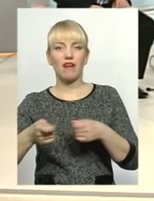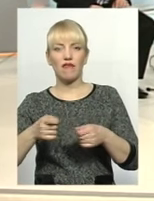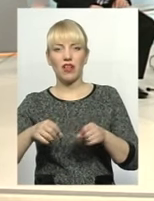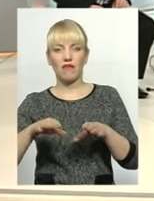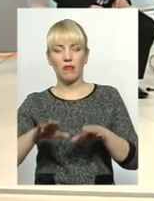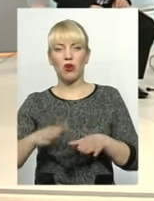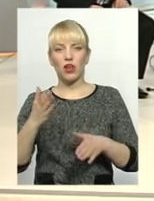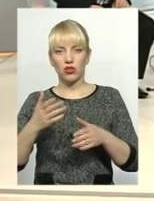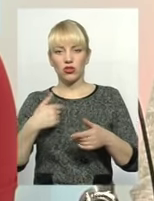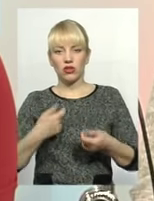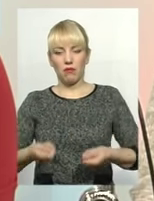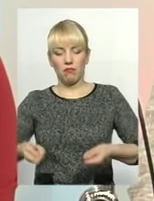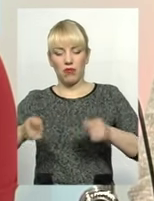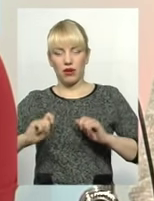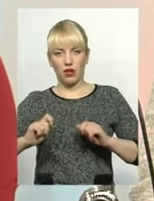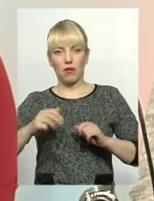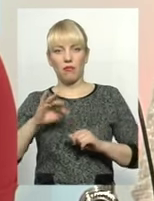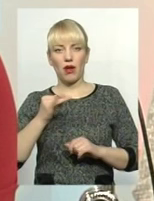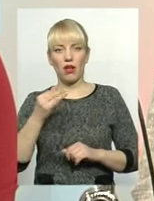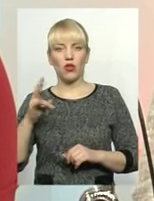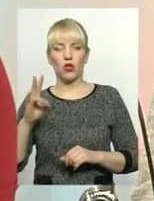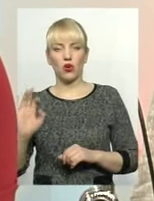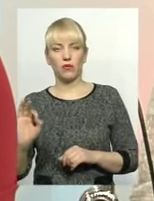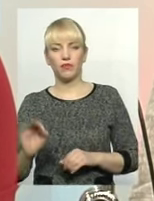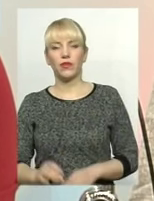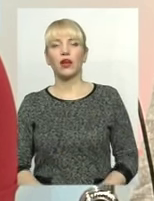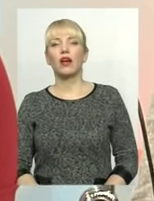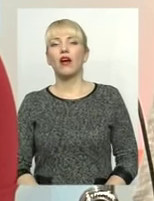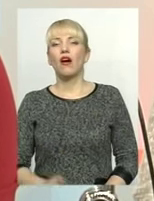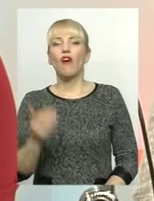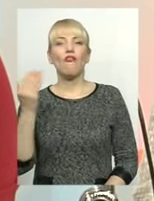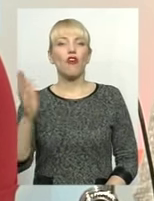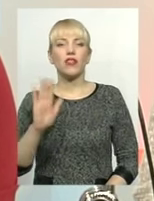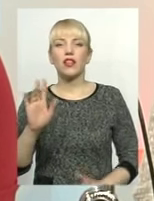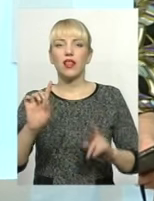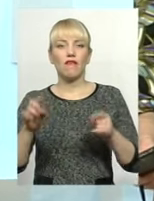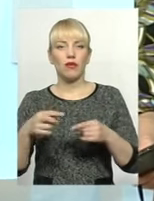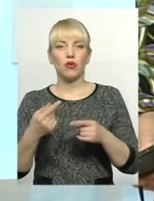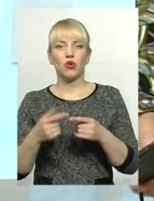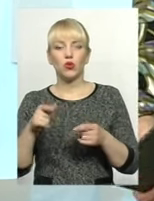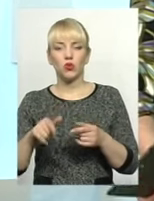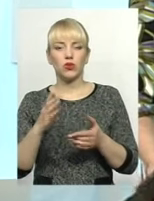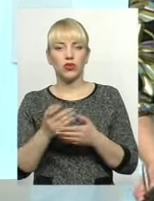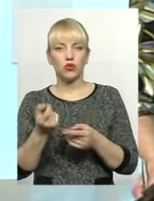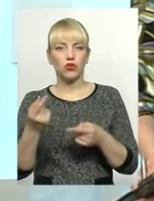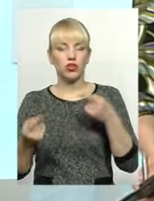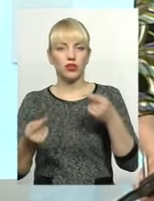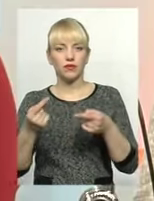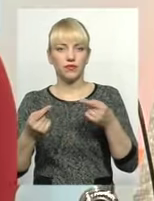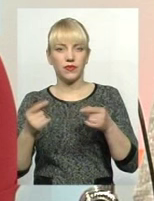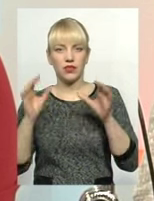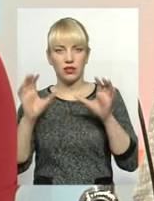ви передасте нам майно? Вони не вимагають, вони просто, в принципі, тут є невеличка така колізія в правовому полі, тому що